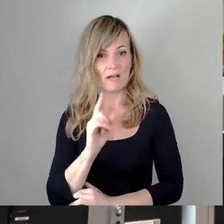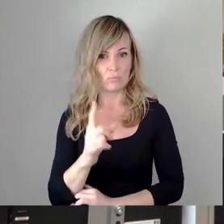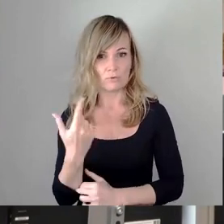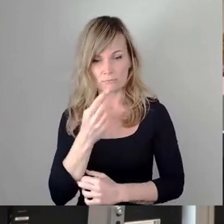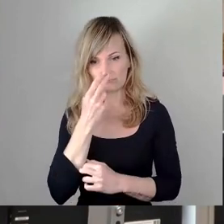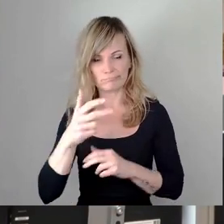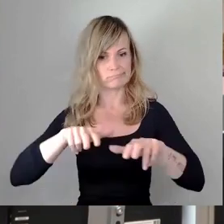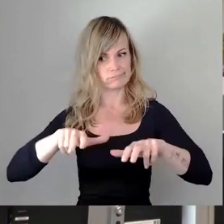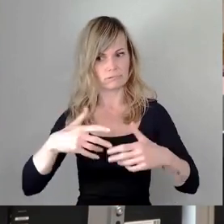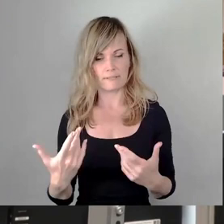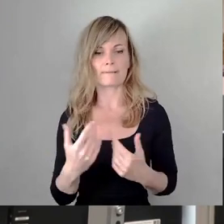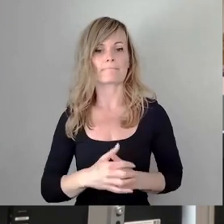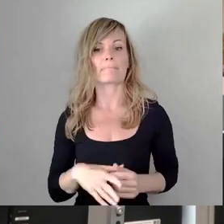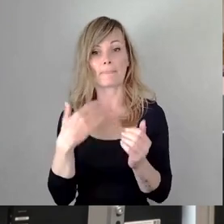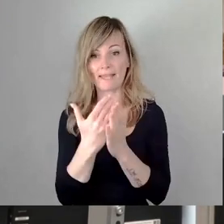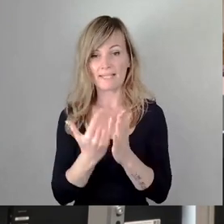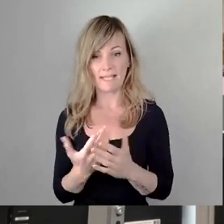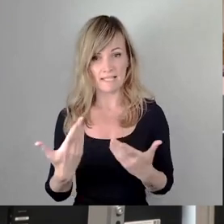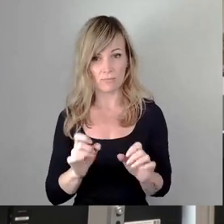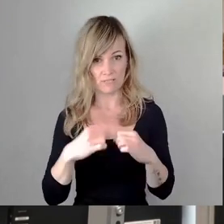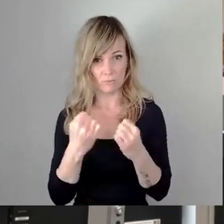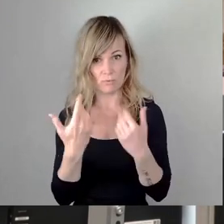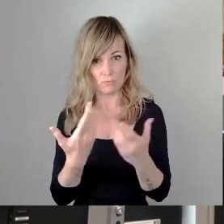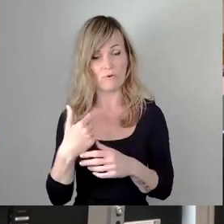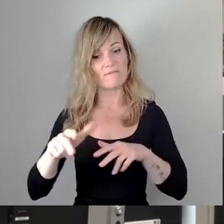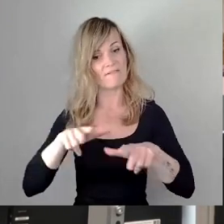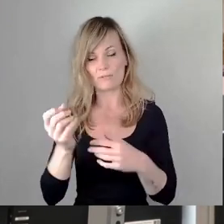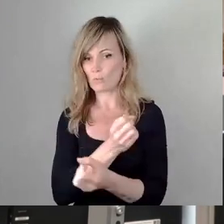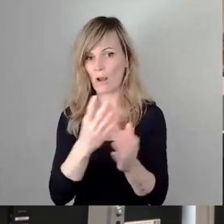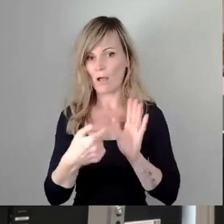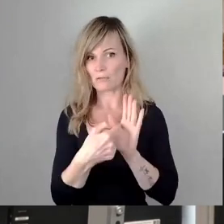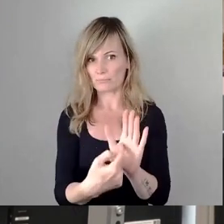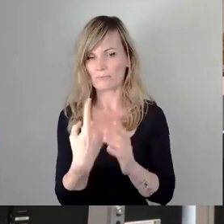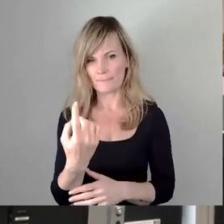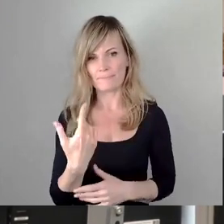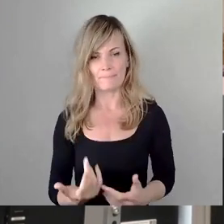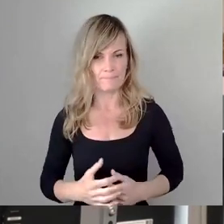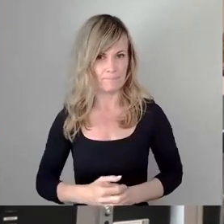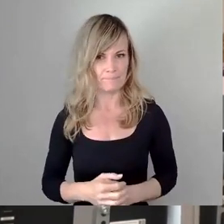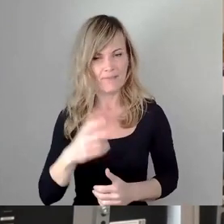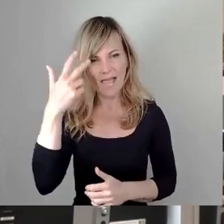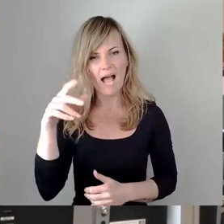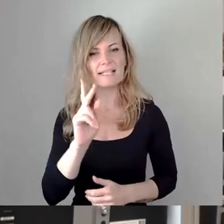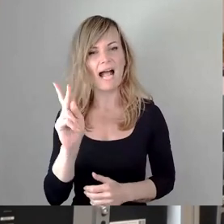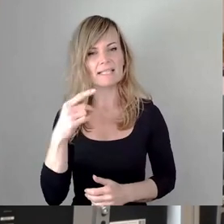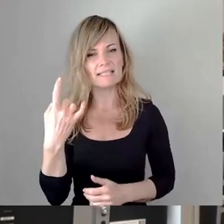Es ist mal die Gesetzeslage und die Verwaltung hat es ja auch relativ klar dargestellt. Der Herr Karten hat es ja auch mit einer